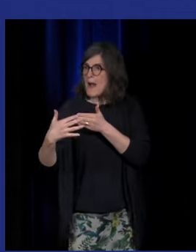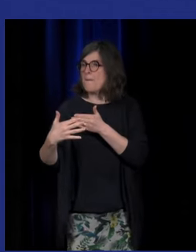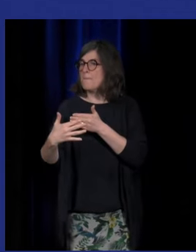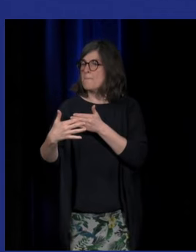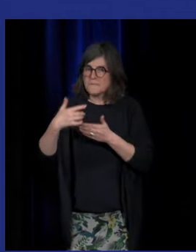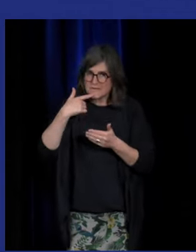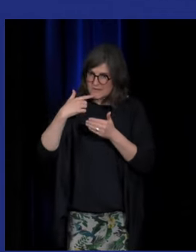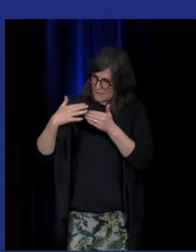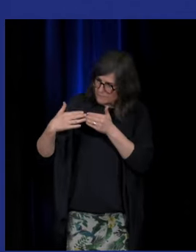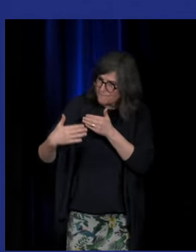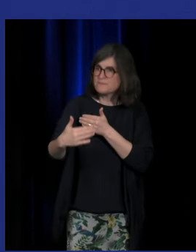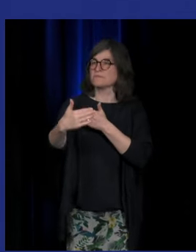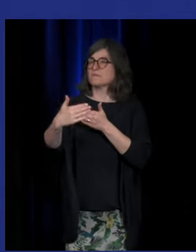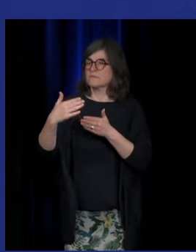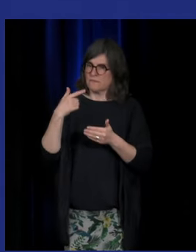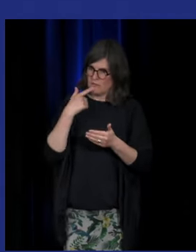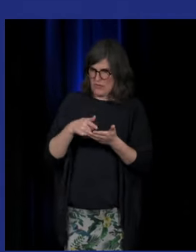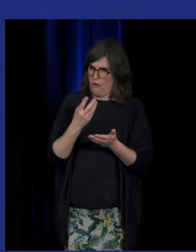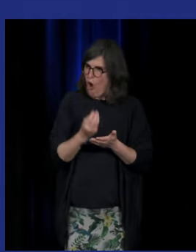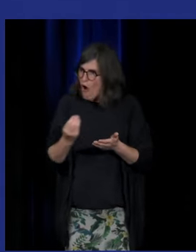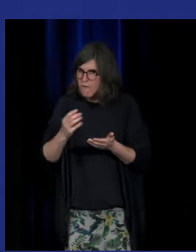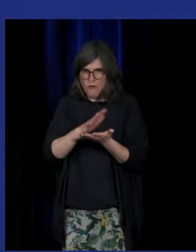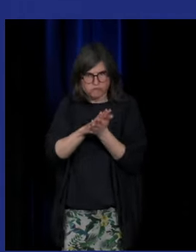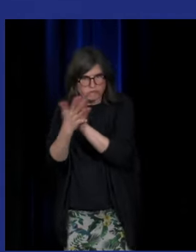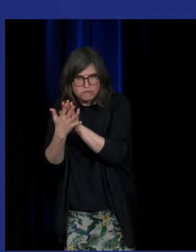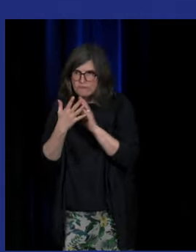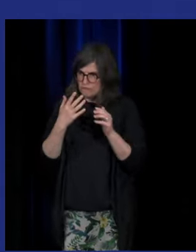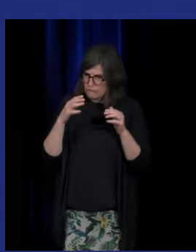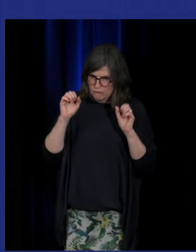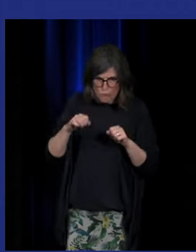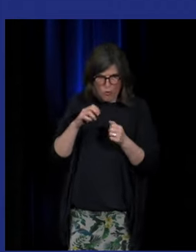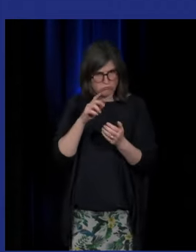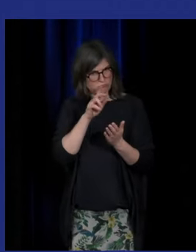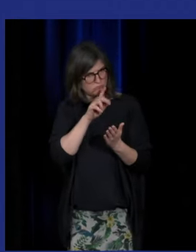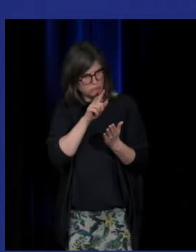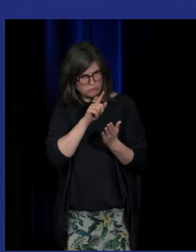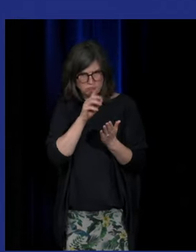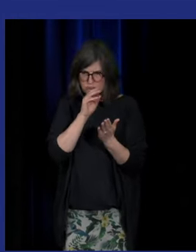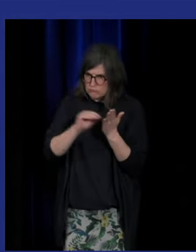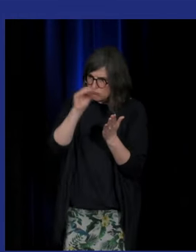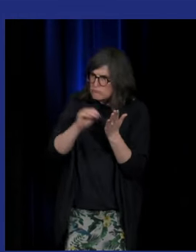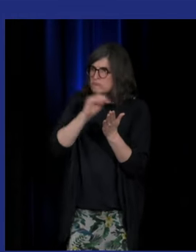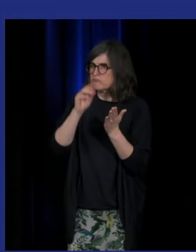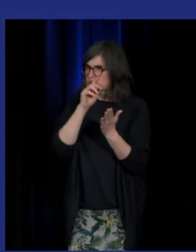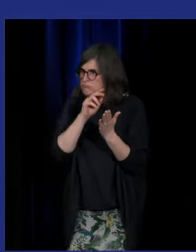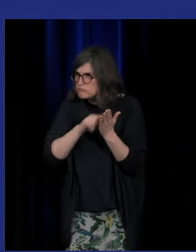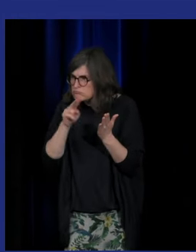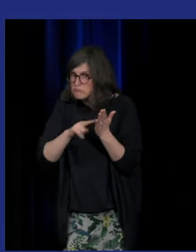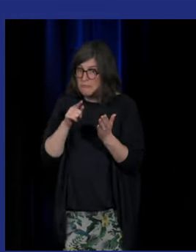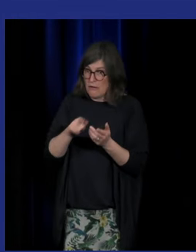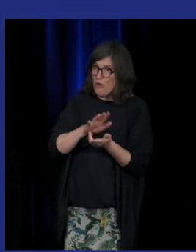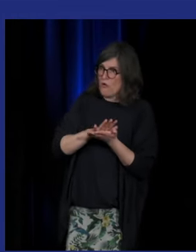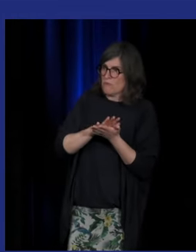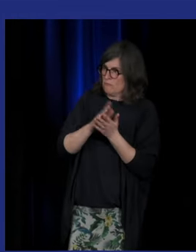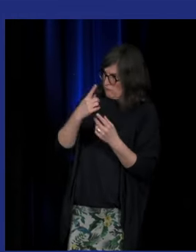sourds qui vont devenir lettrés, qui vont apprendre différentes connaissances, etc., et qui vont devenir des professeurs, eux-mêmes,